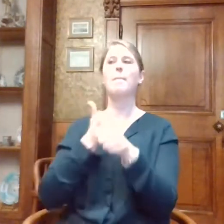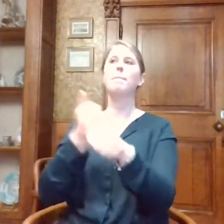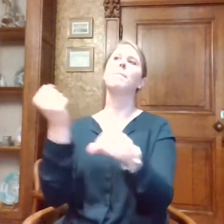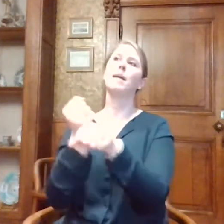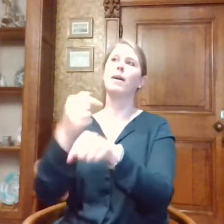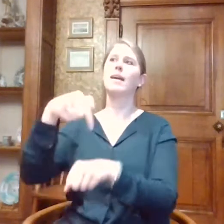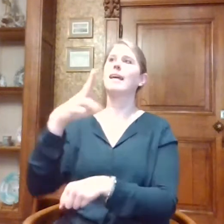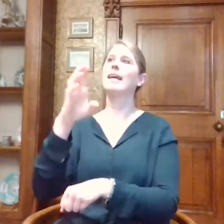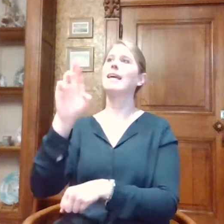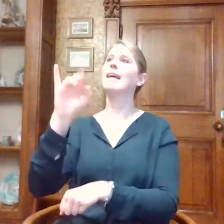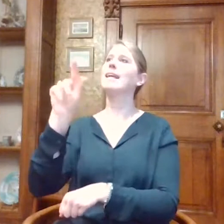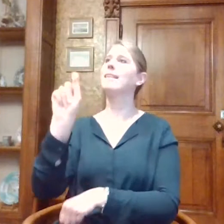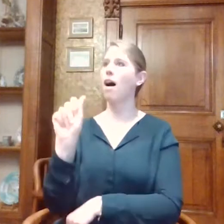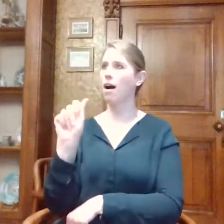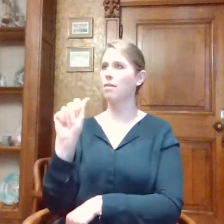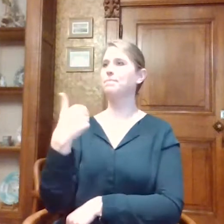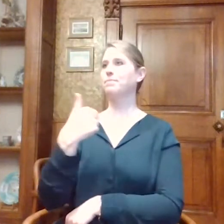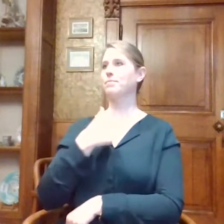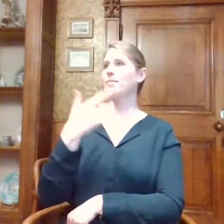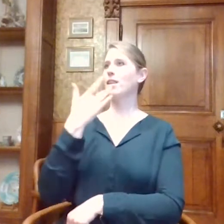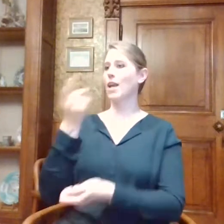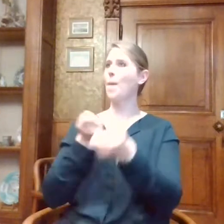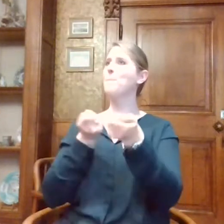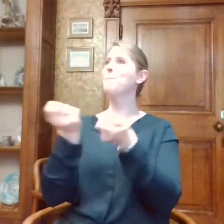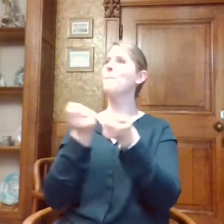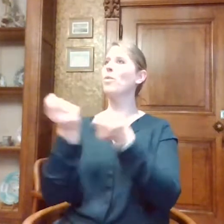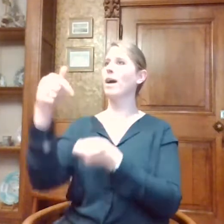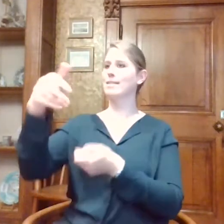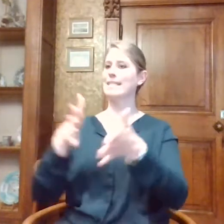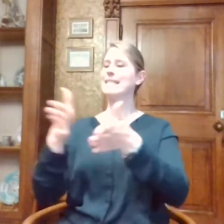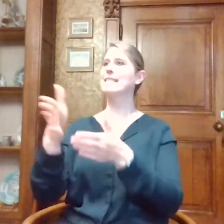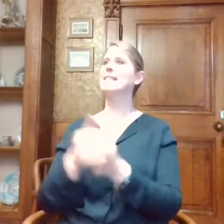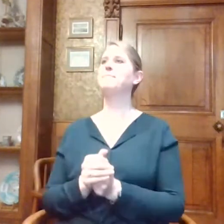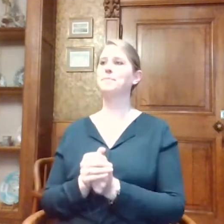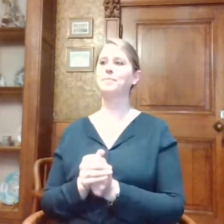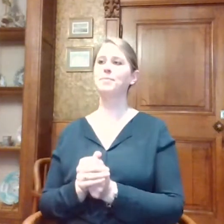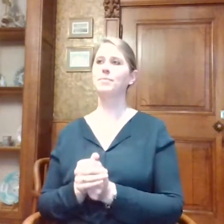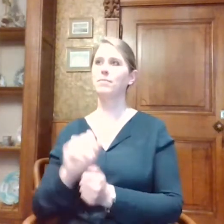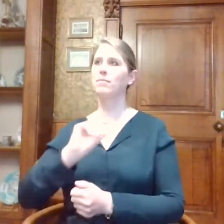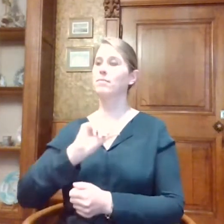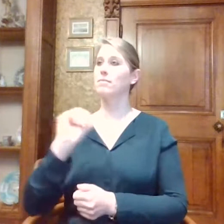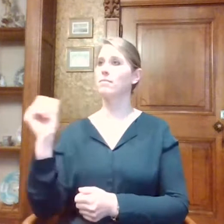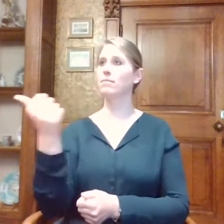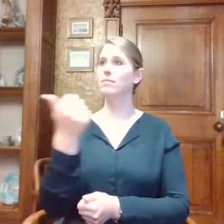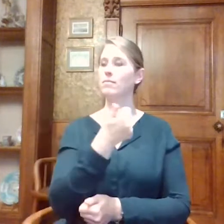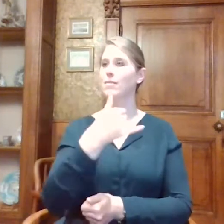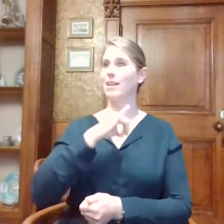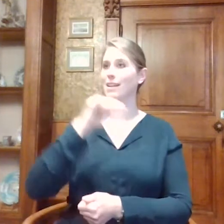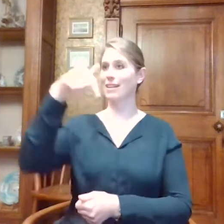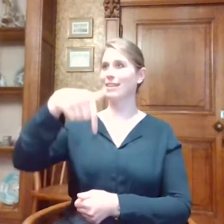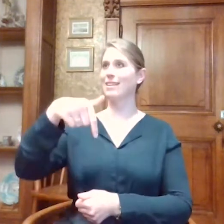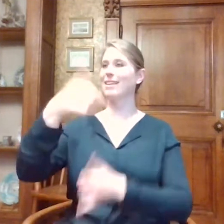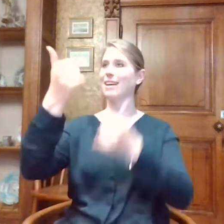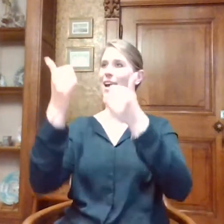bij Herita. En ik zal vandaag jullie moderator zijn tegen deze sessie. En jullie hebben allemaal ingetuned op een sessie